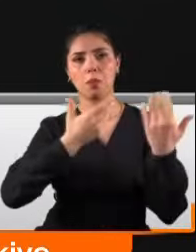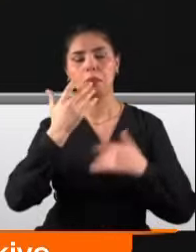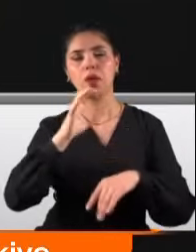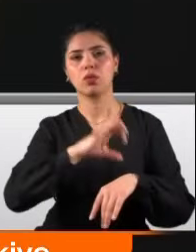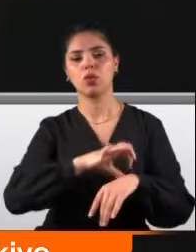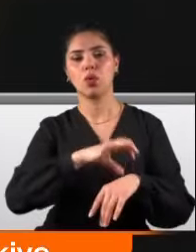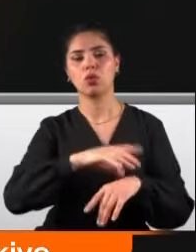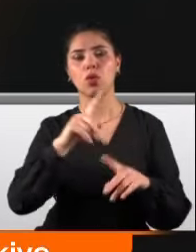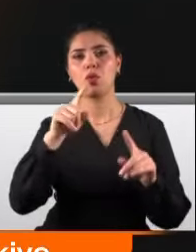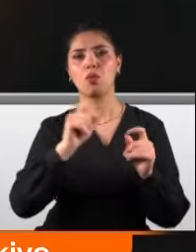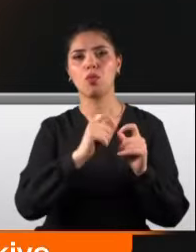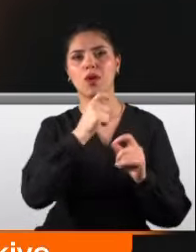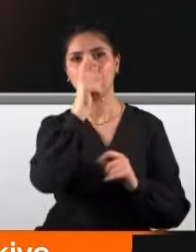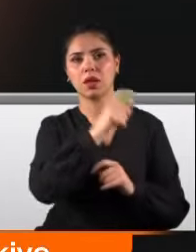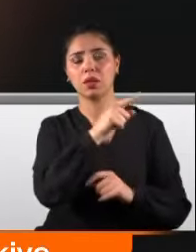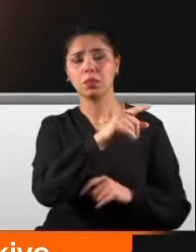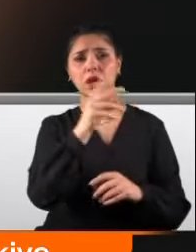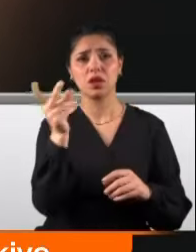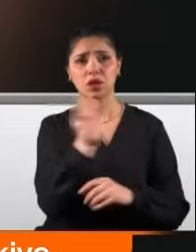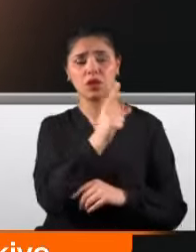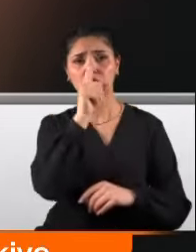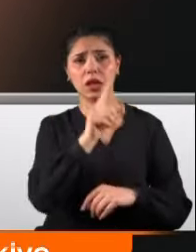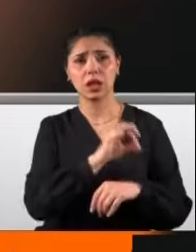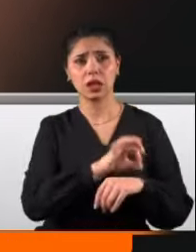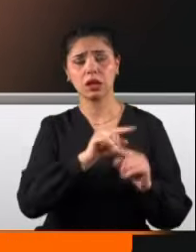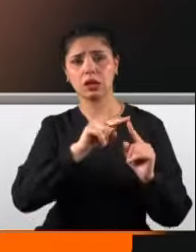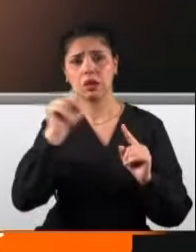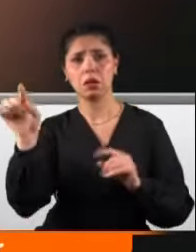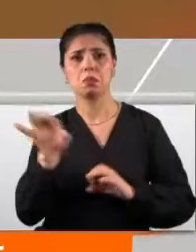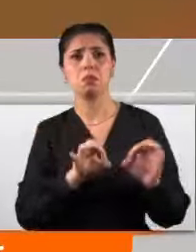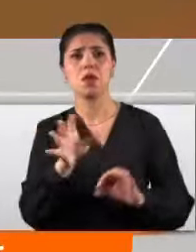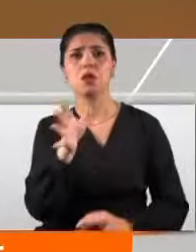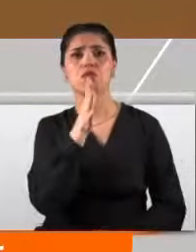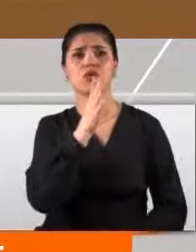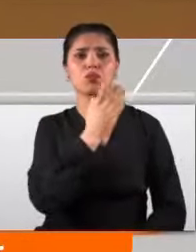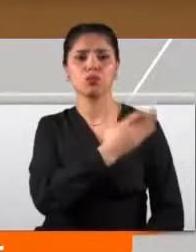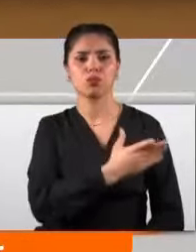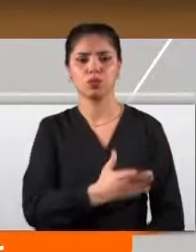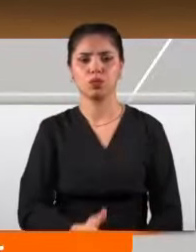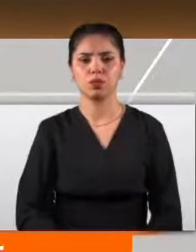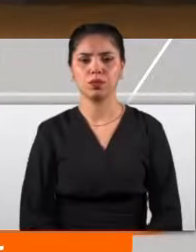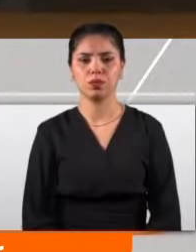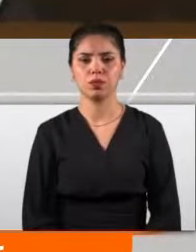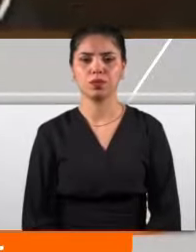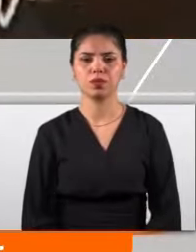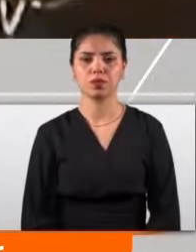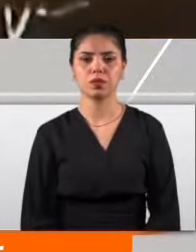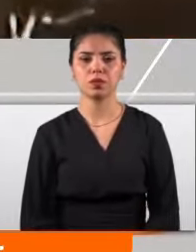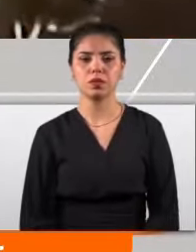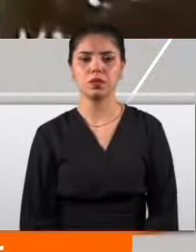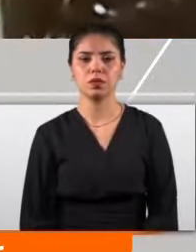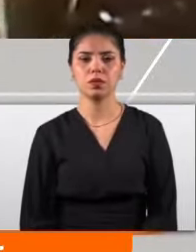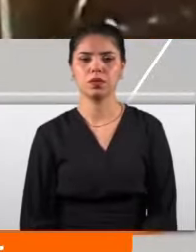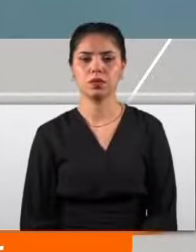aslında kaçışın ilk anlarından beri planın bir parçası olduğu ortaya çıktı. Babanın iş yerinde bulunan kişileri